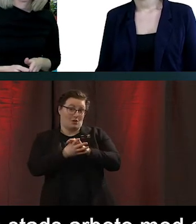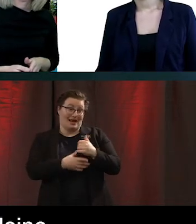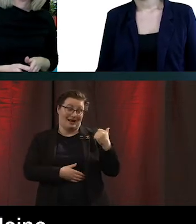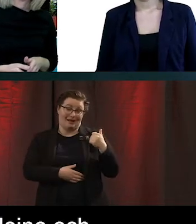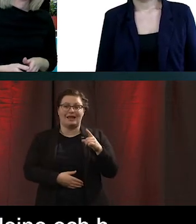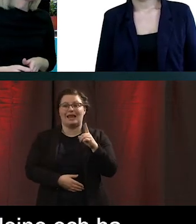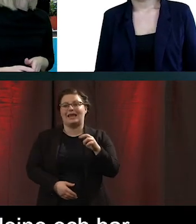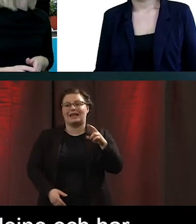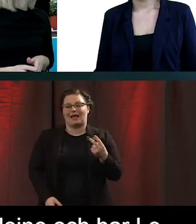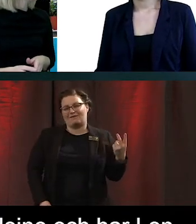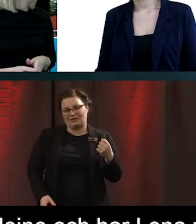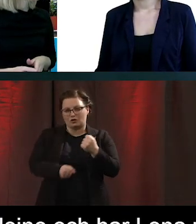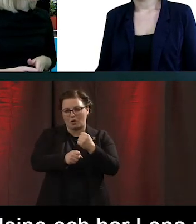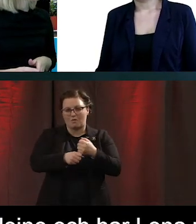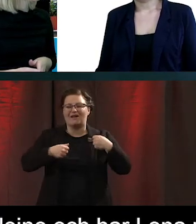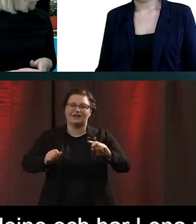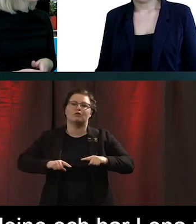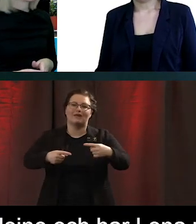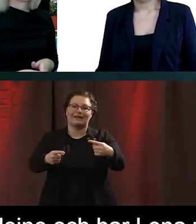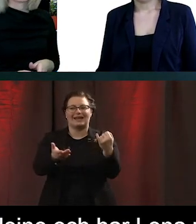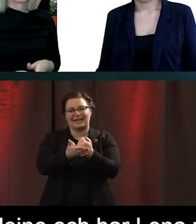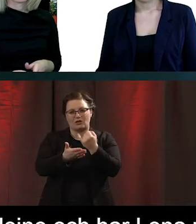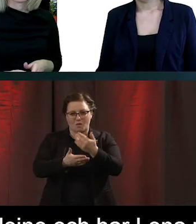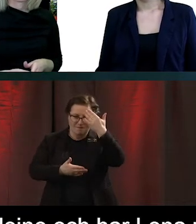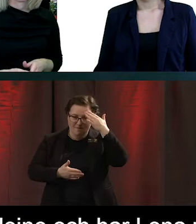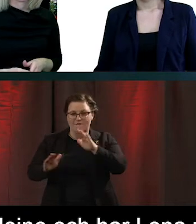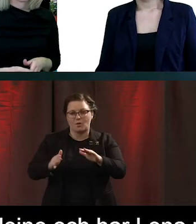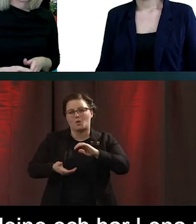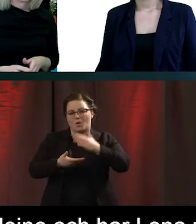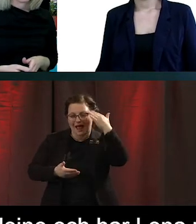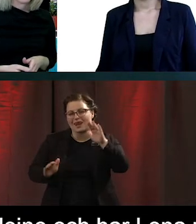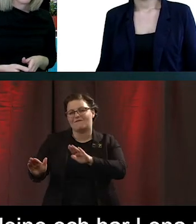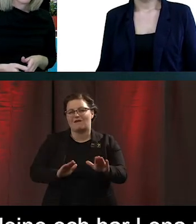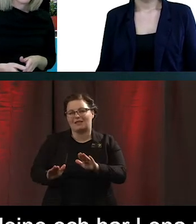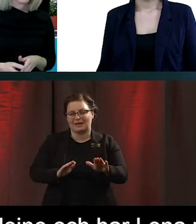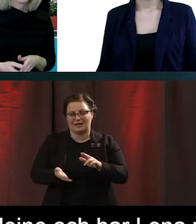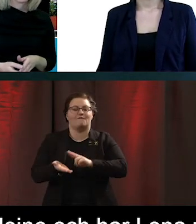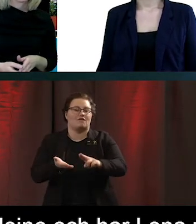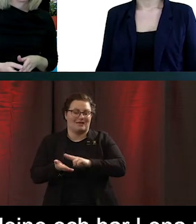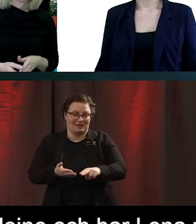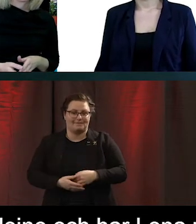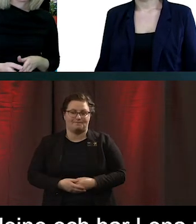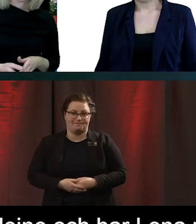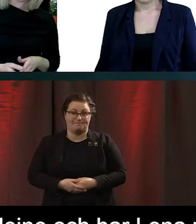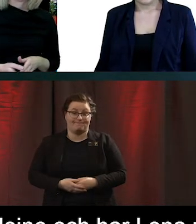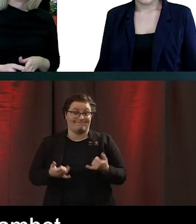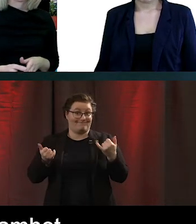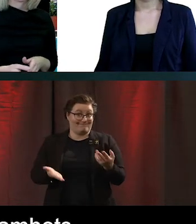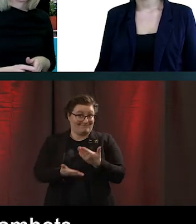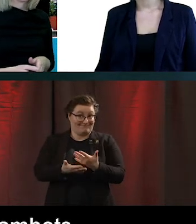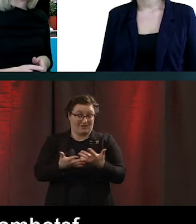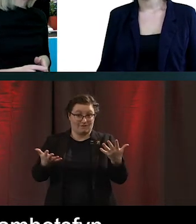Vi jobbar som verksamhetsutvecklare på vård och äldreförvaltningen. Vårat föredrag idag kommer att handla om digitalisering.